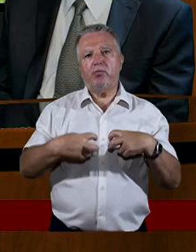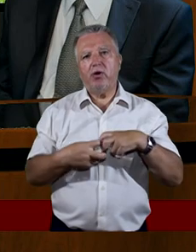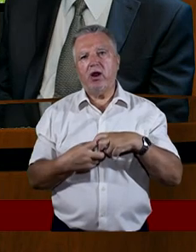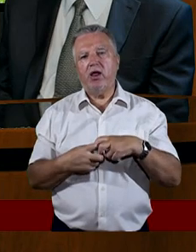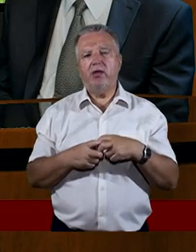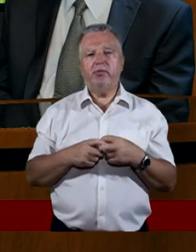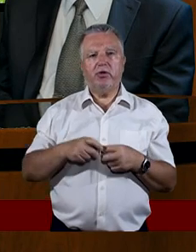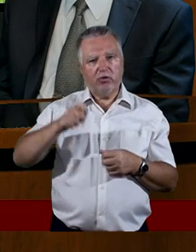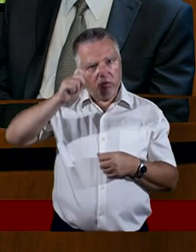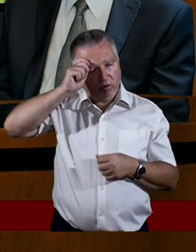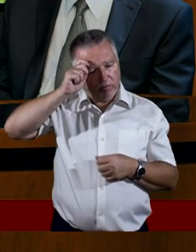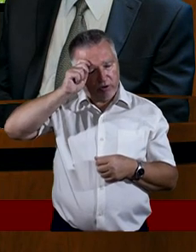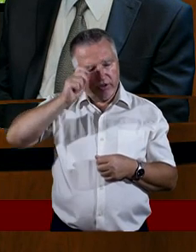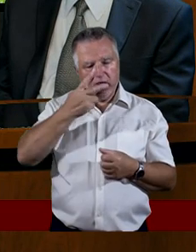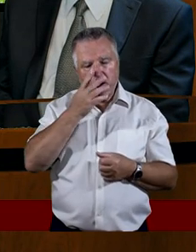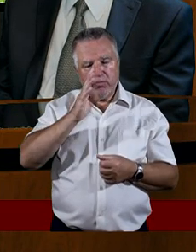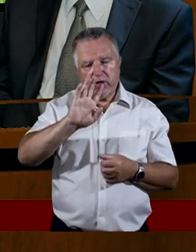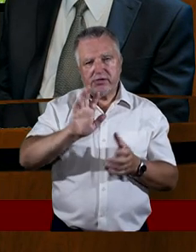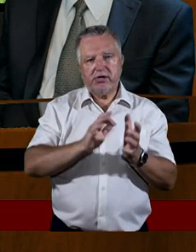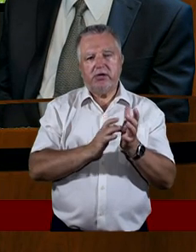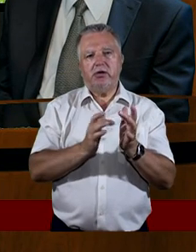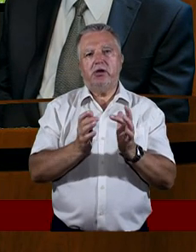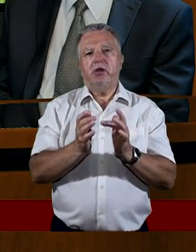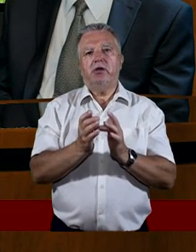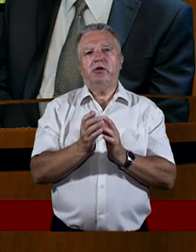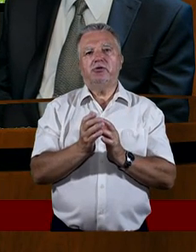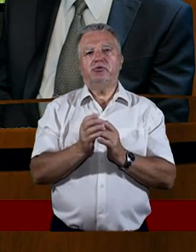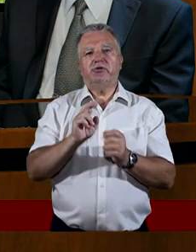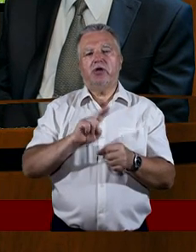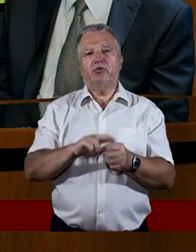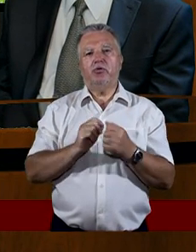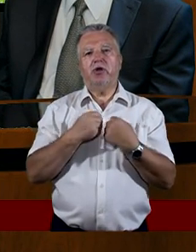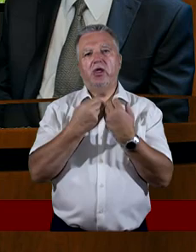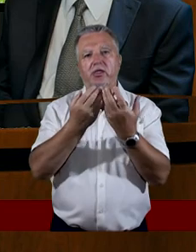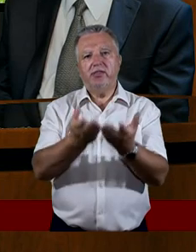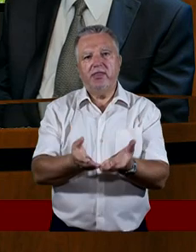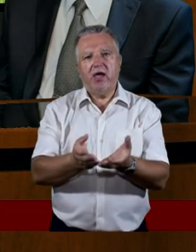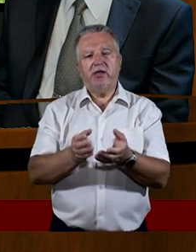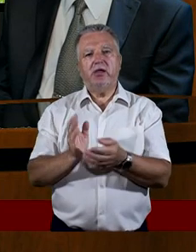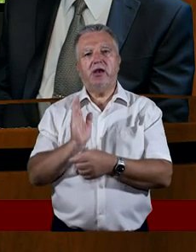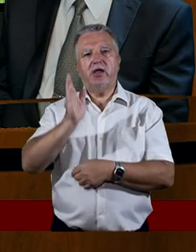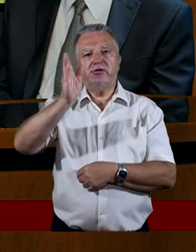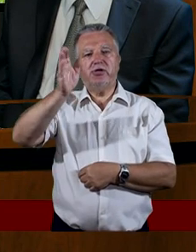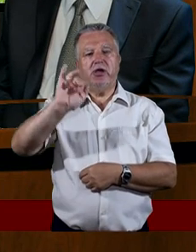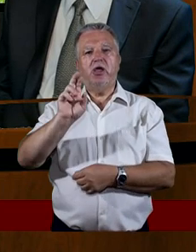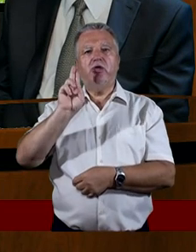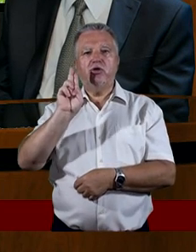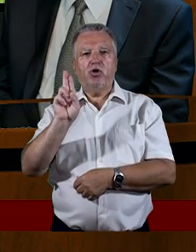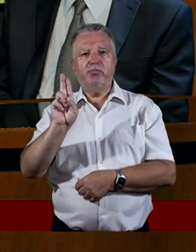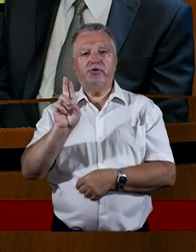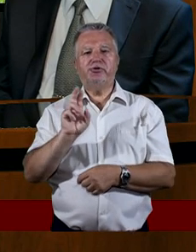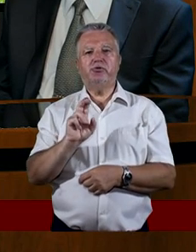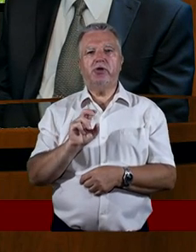właśnie pokazanie Jezusa, że Jezus daje nadzieję i obiecuje przede